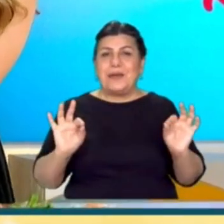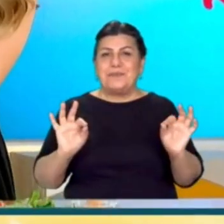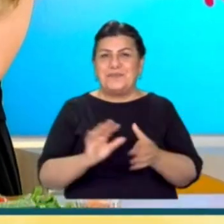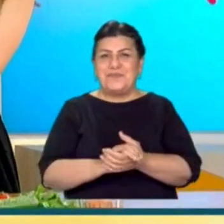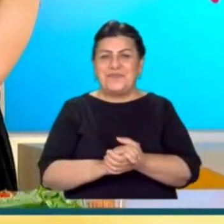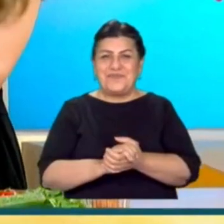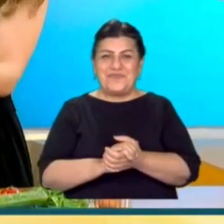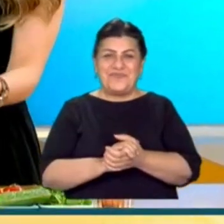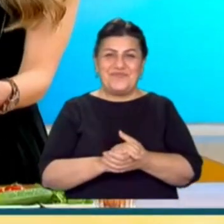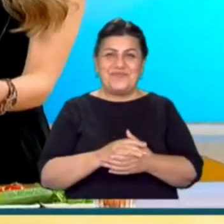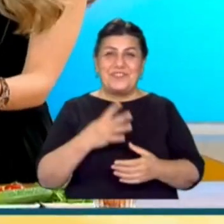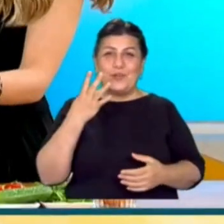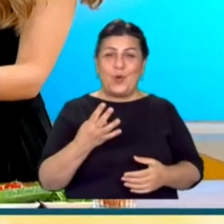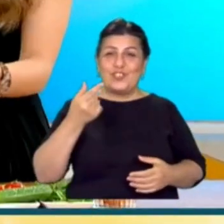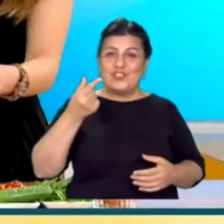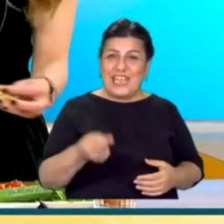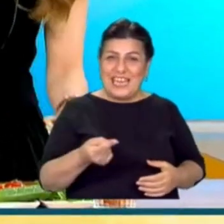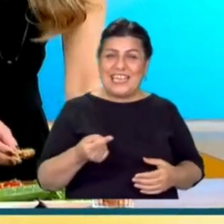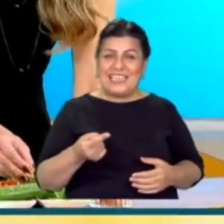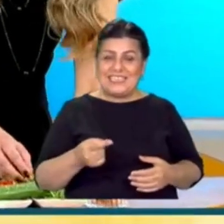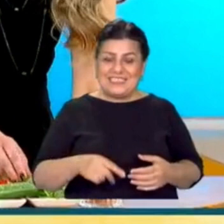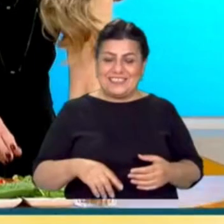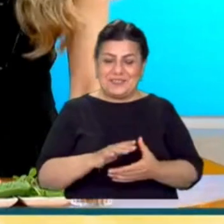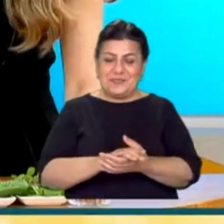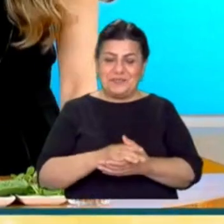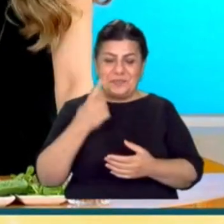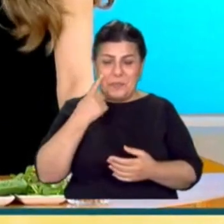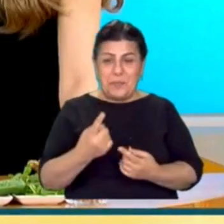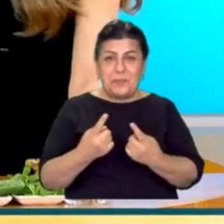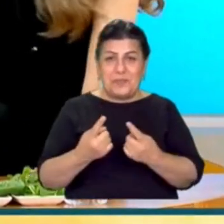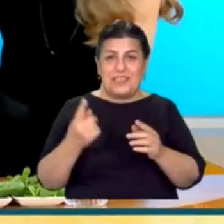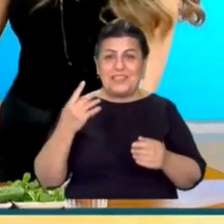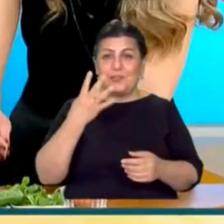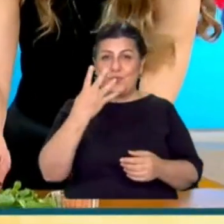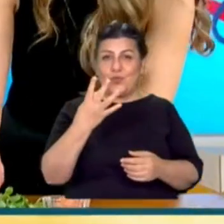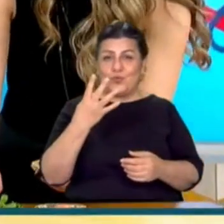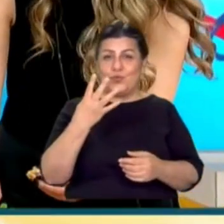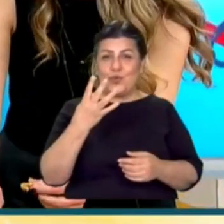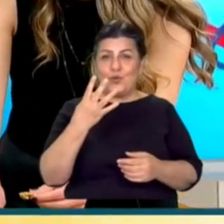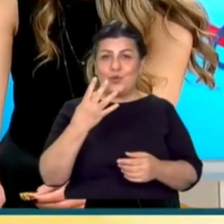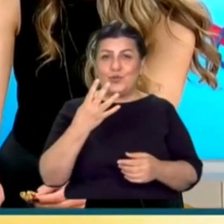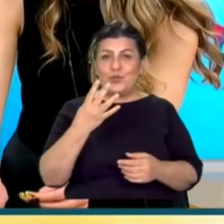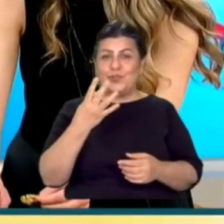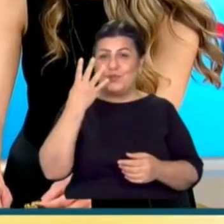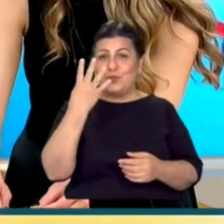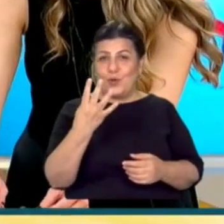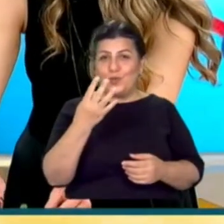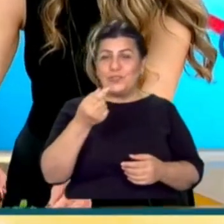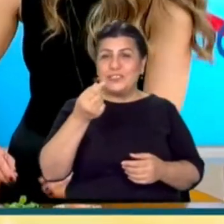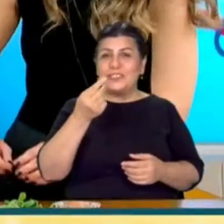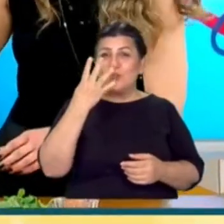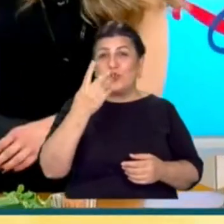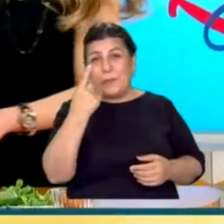4 yarım, tam. Evet, Çeyrek şu ya. Şimdi beni yaşayacaklar. tane, 4 tane. Şimdi çeyrek bu. Yarım.